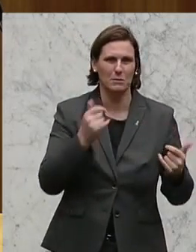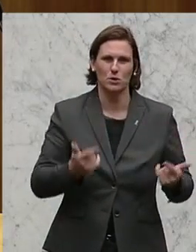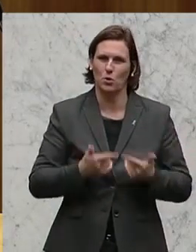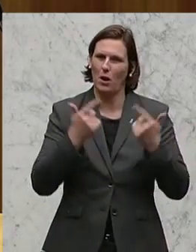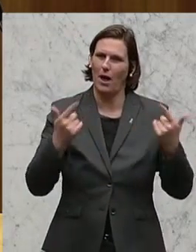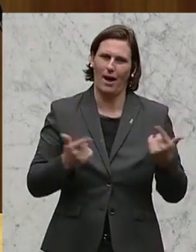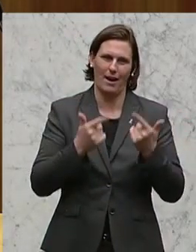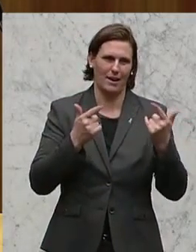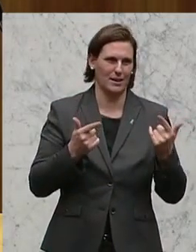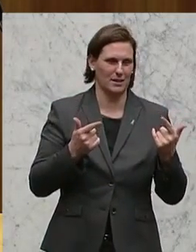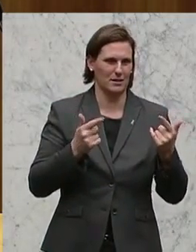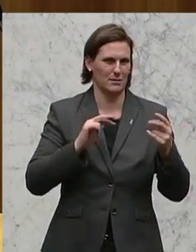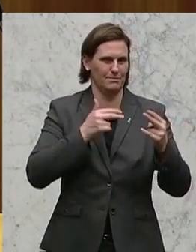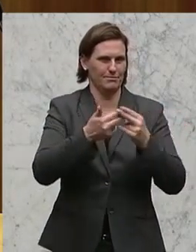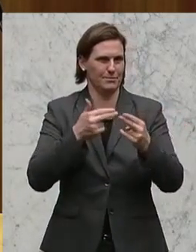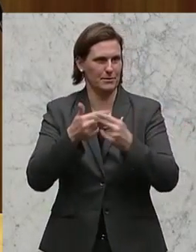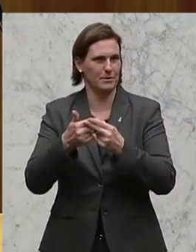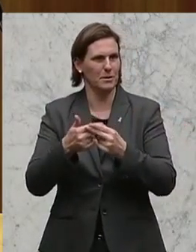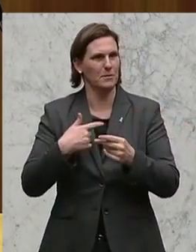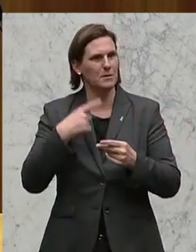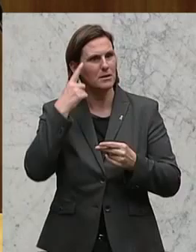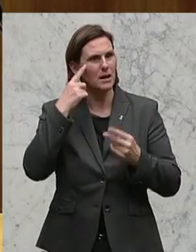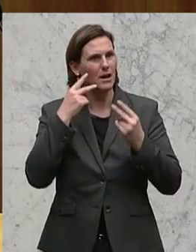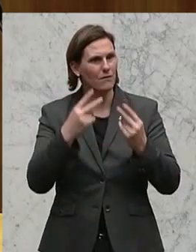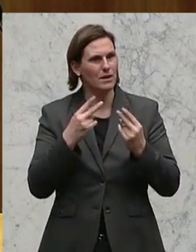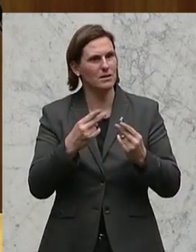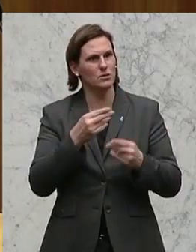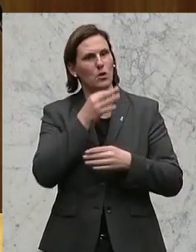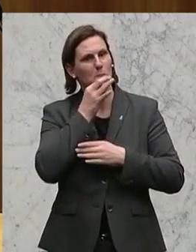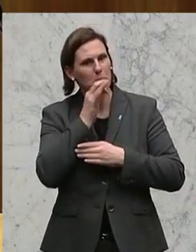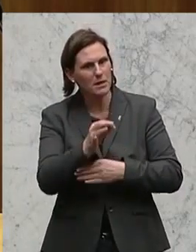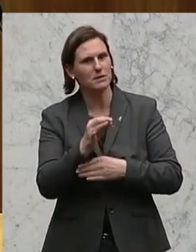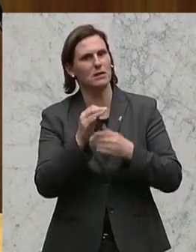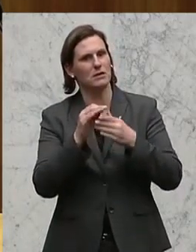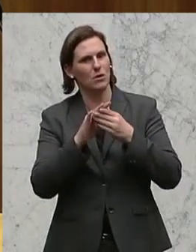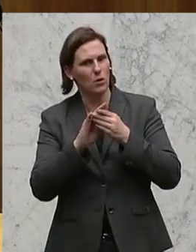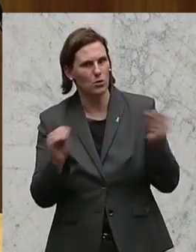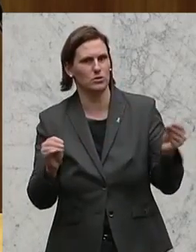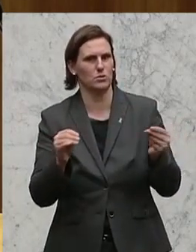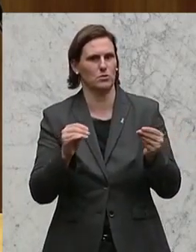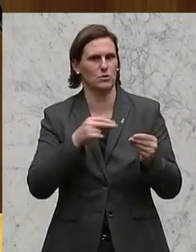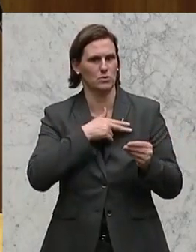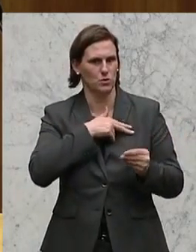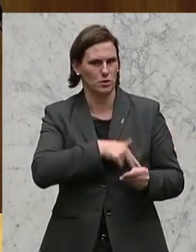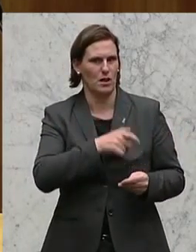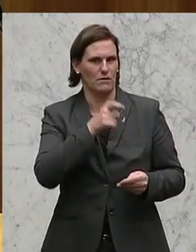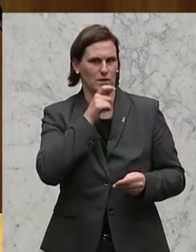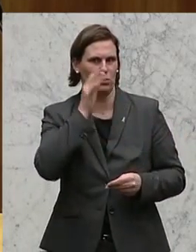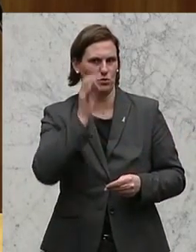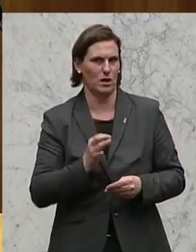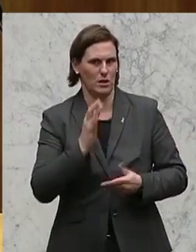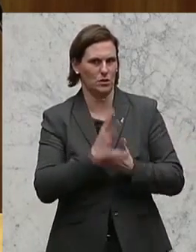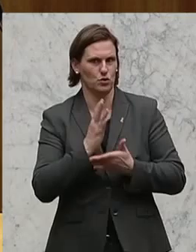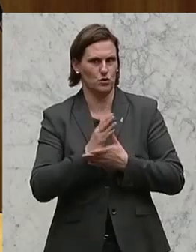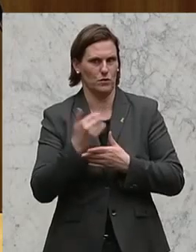harmonisierbar ist. Ich glaube, man sollte den konsequenten Schritt der Optimierungen weitergeben. Ich möchte auch hier nochmal sagen, es sind ja die Sozialversicherungsträger schon von